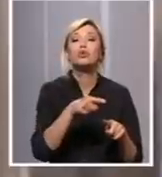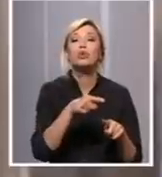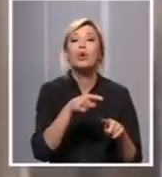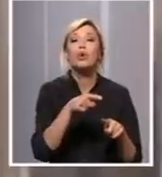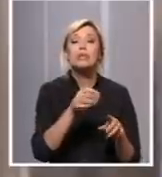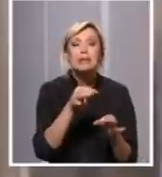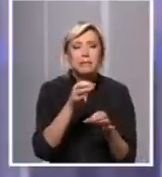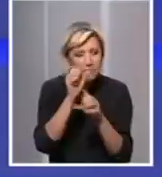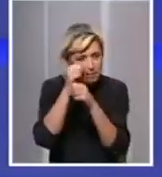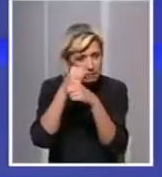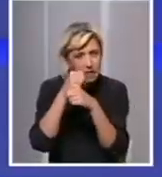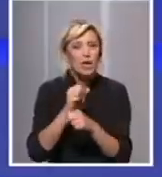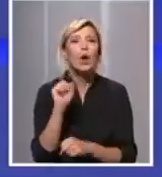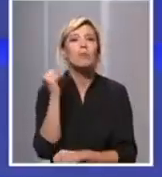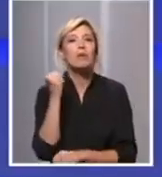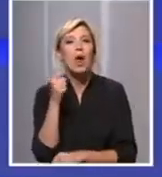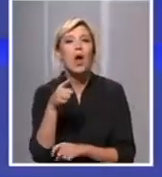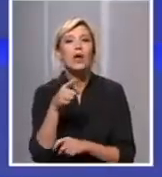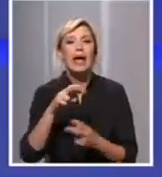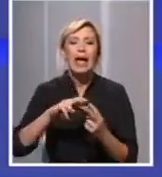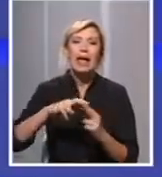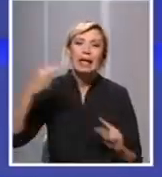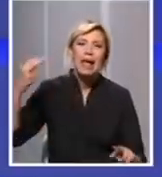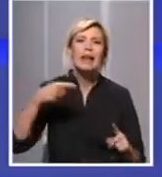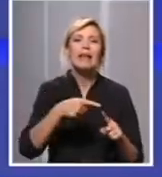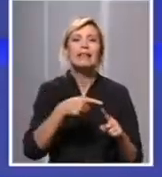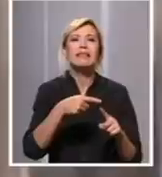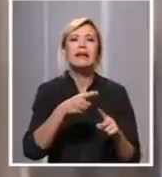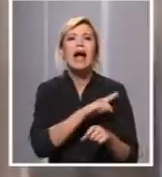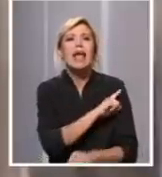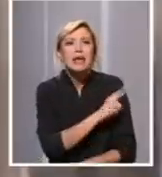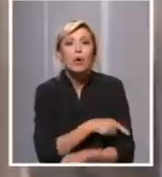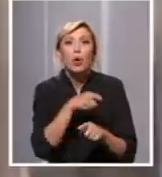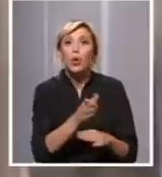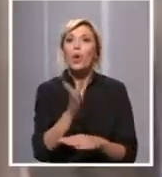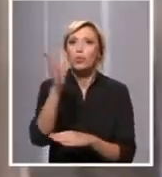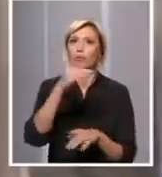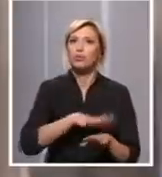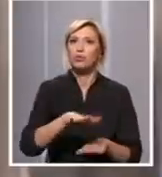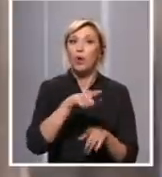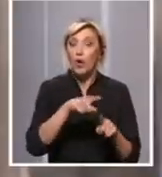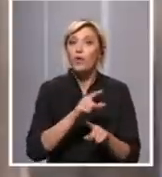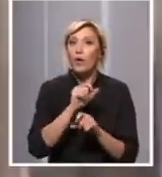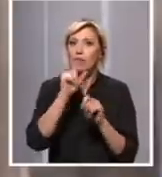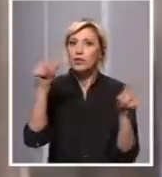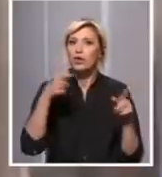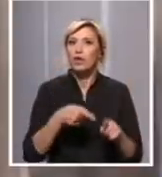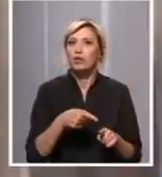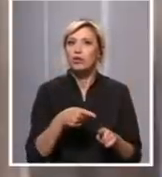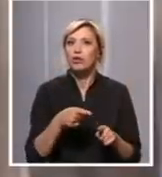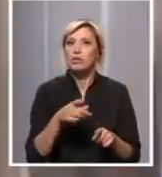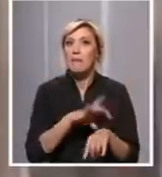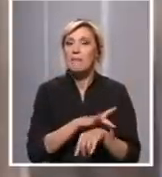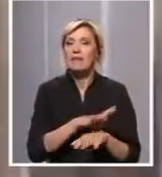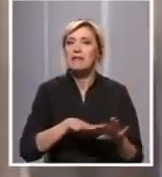i genetici, tako da je ovo u stvari jedan veliki izazov za samu medicinu. Dosta sam iznenađen koliko je nauka ovih